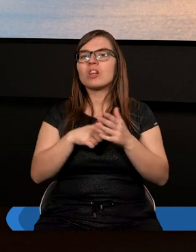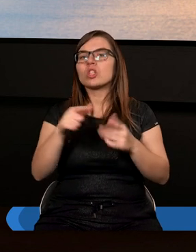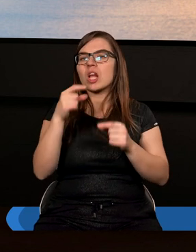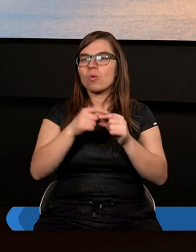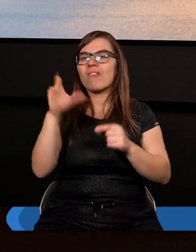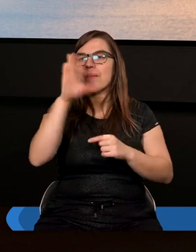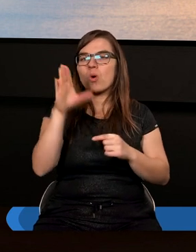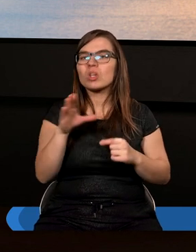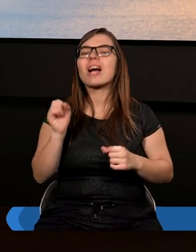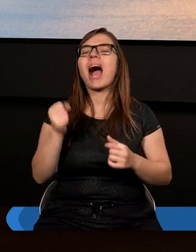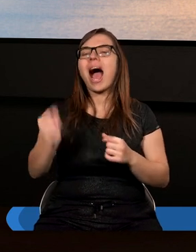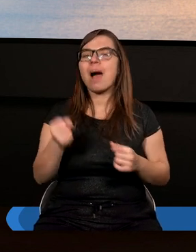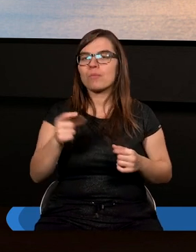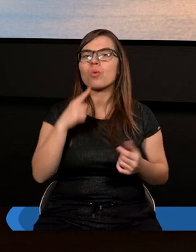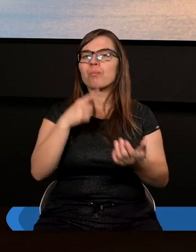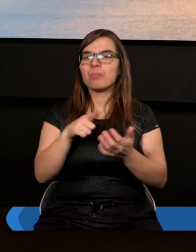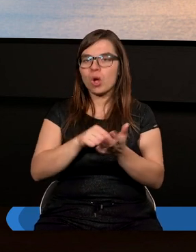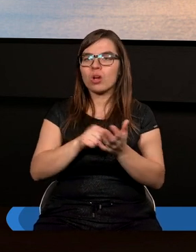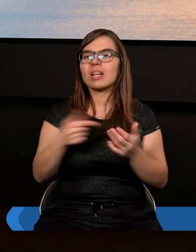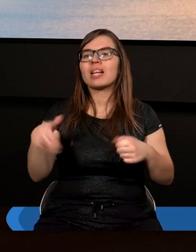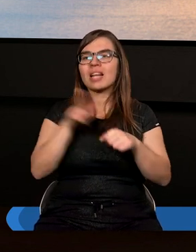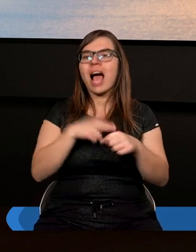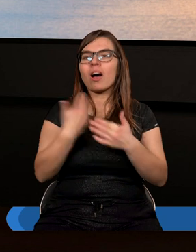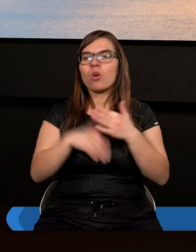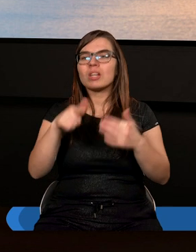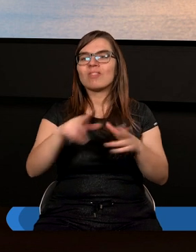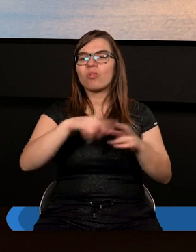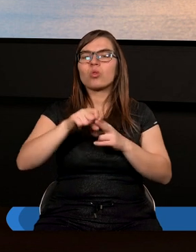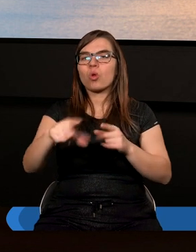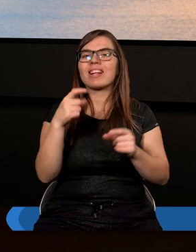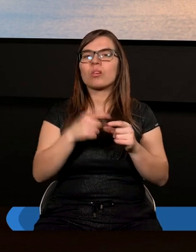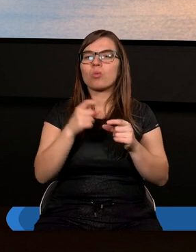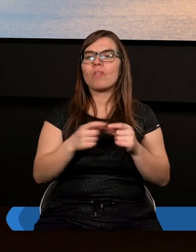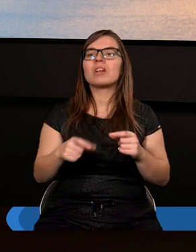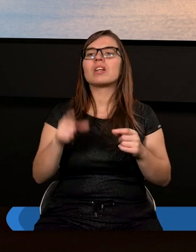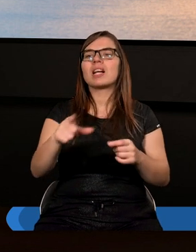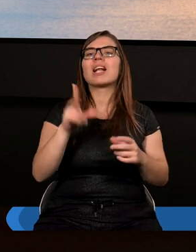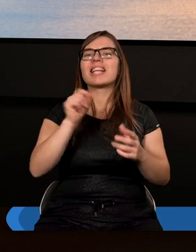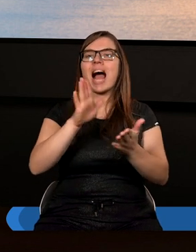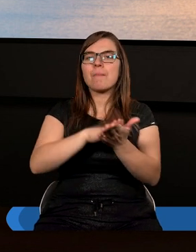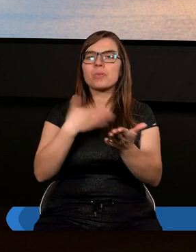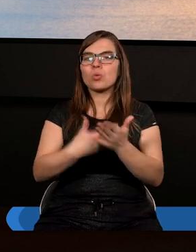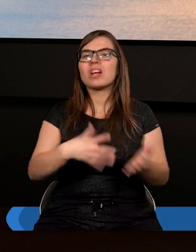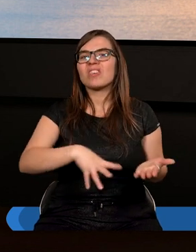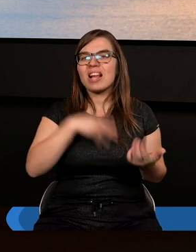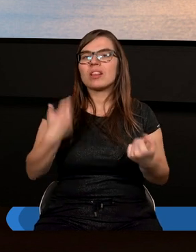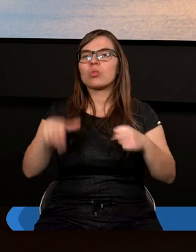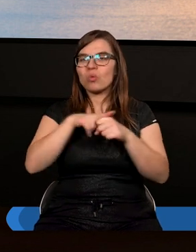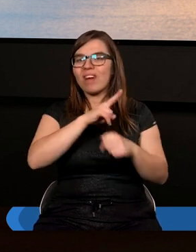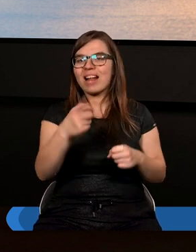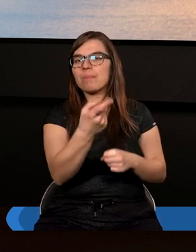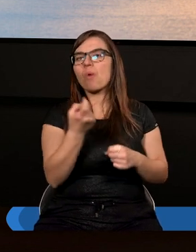apostoła Piotra, pozwólcie, że na koniec wrócę do tych słów. Lecz za przykładem świętego, który was powołał,